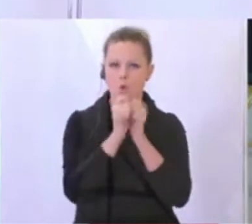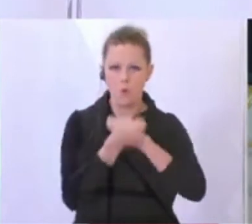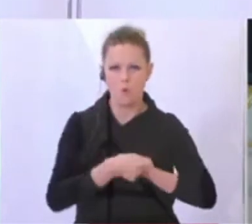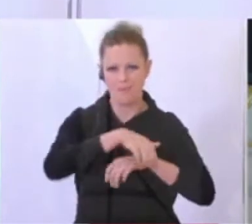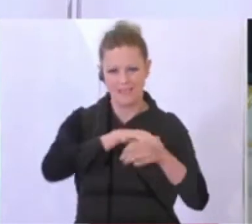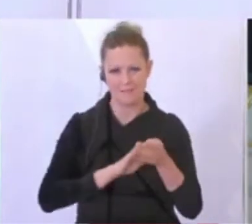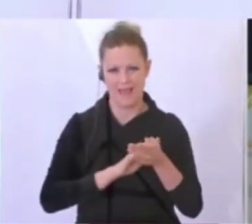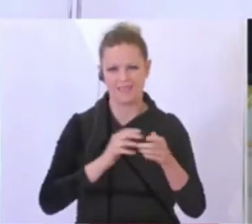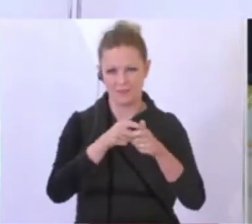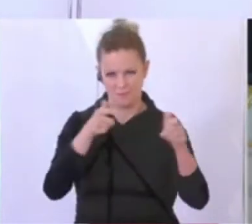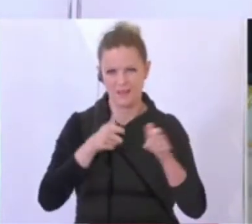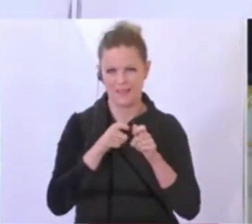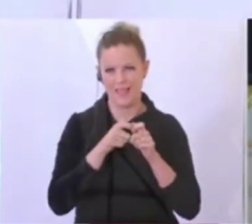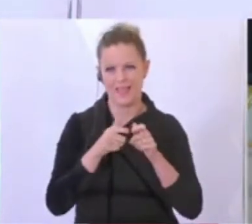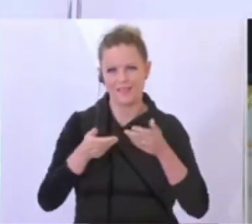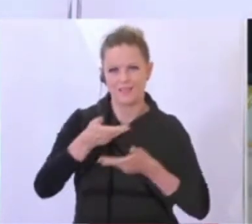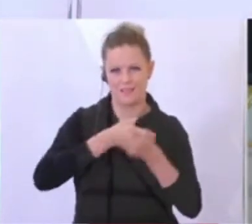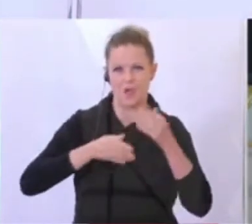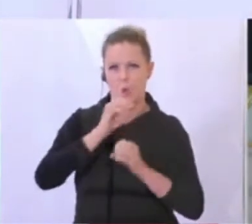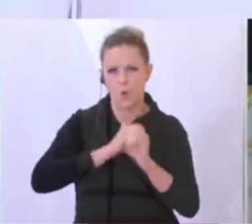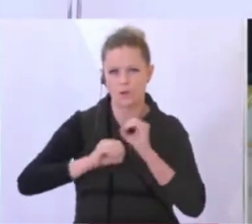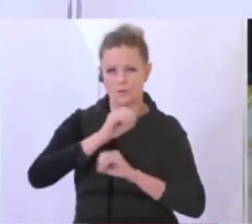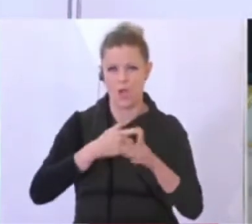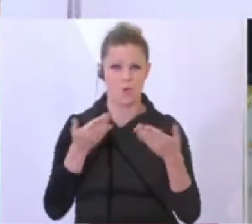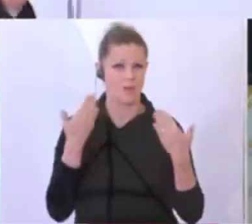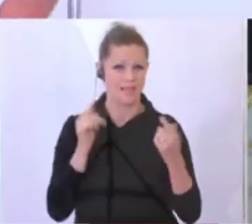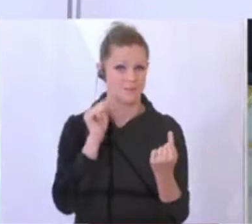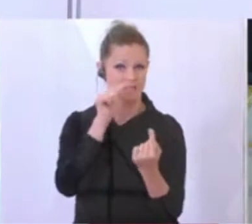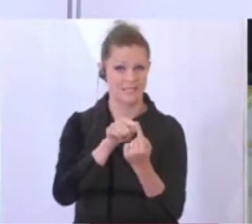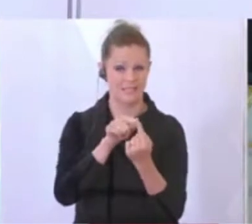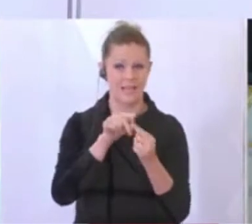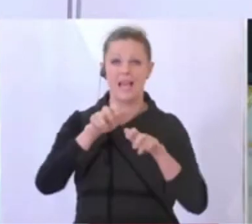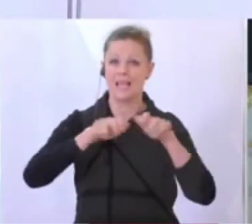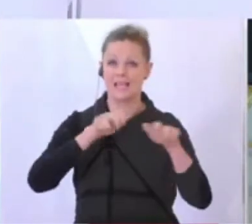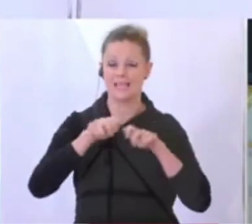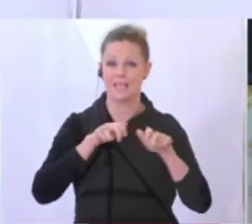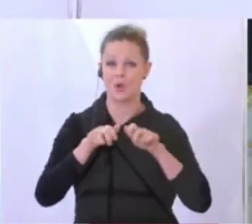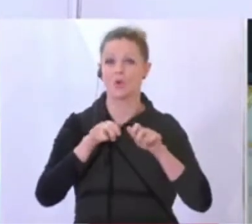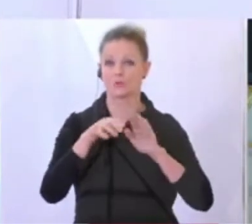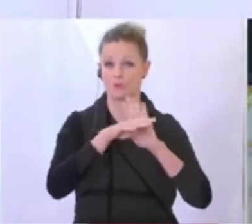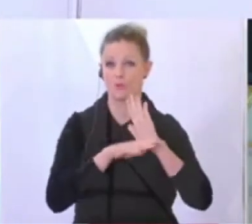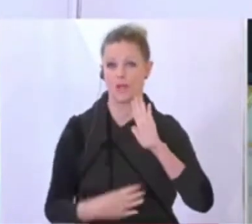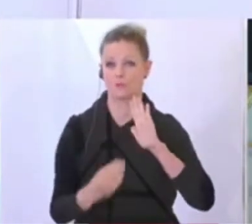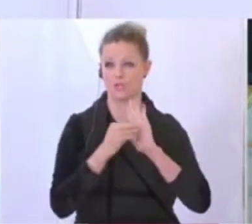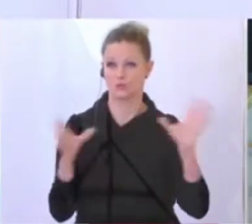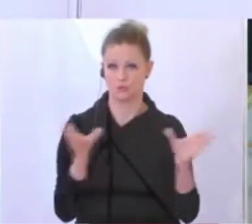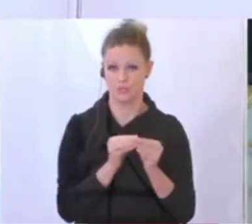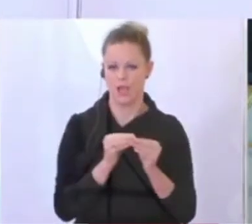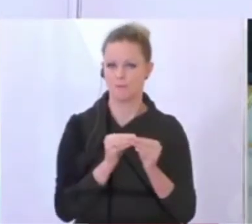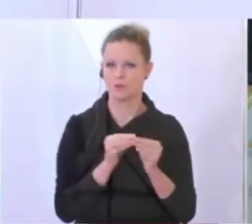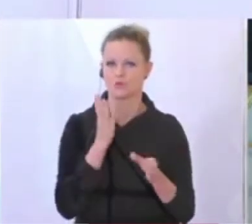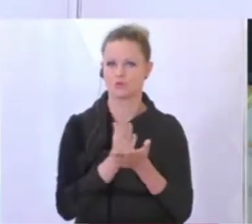Gemeindepakets auch dazu beitragen können, dass die Klimaziele, die wir uns im Regierungsprogramm gemeinsam vorgenommen haben, umso